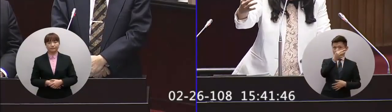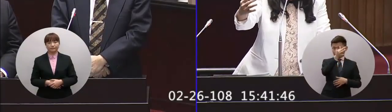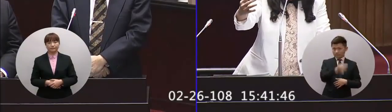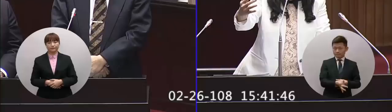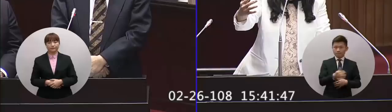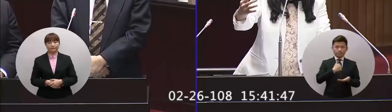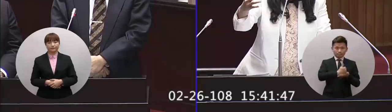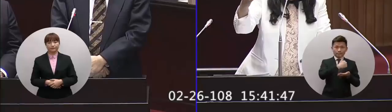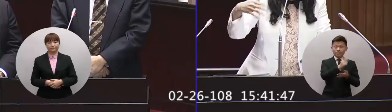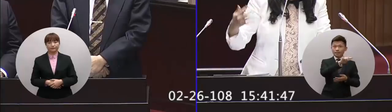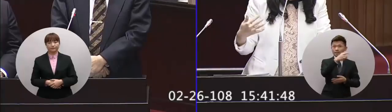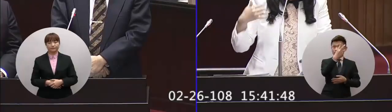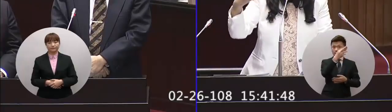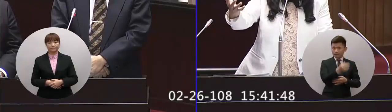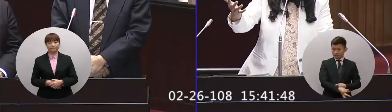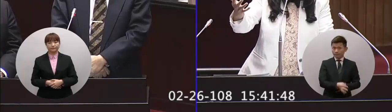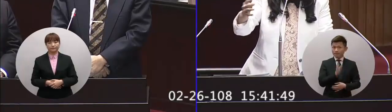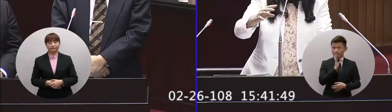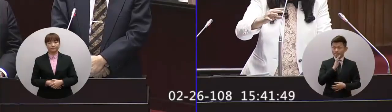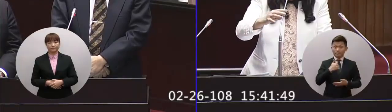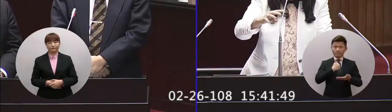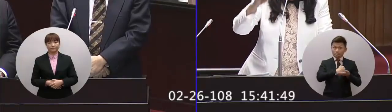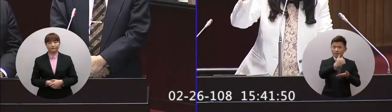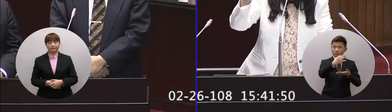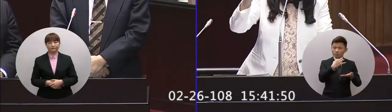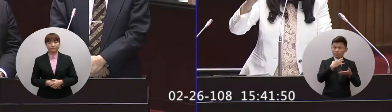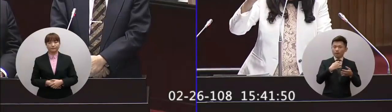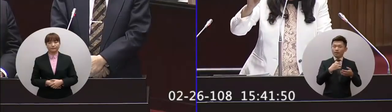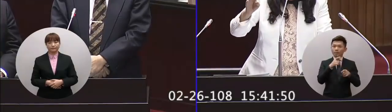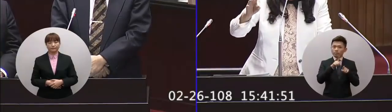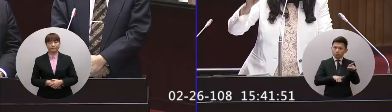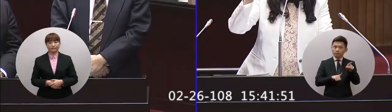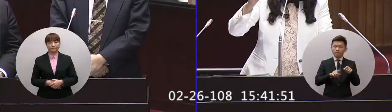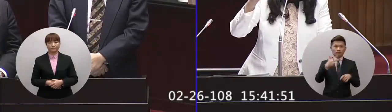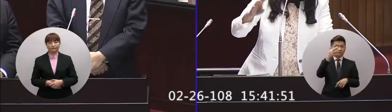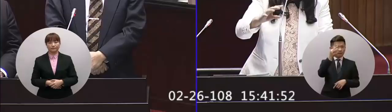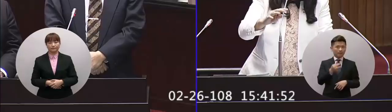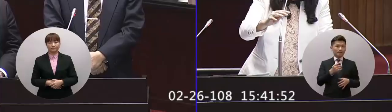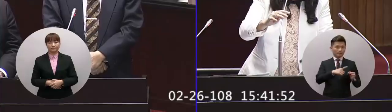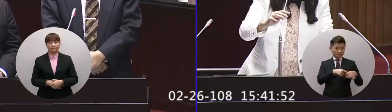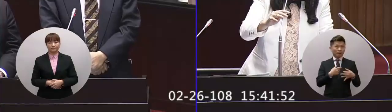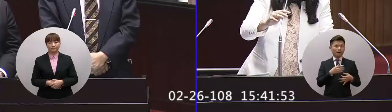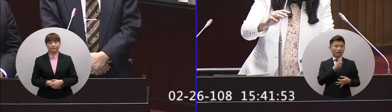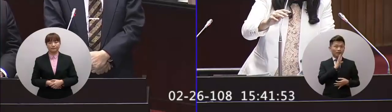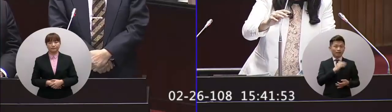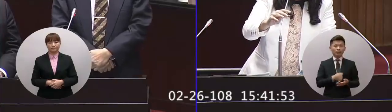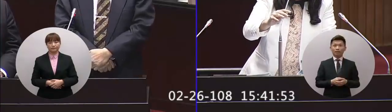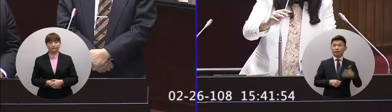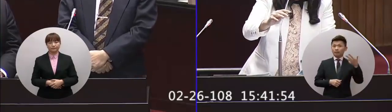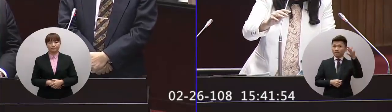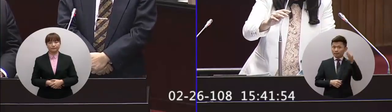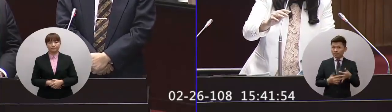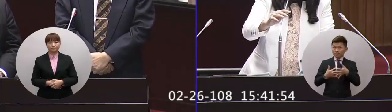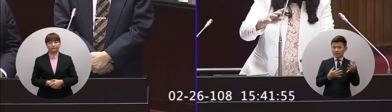出口是1,300億換算起來我們對大陸的貿易順差達800億耶800億院長800億